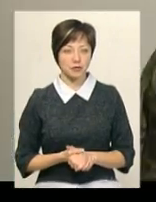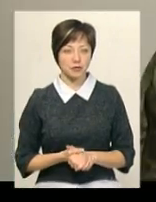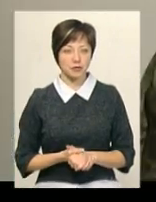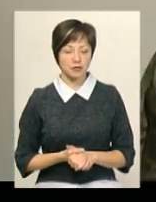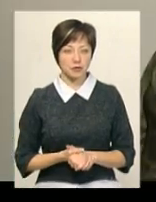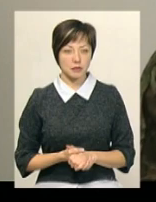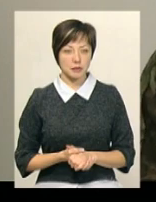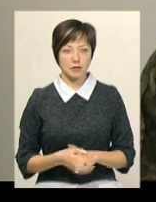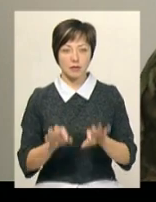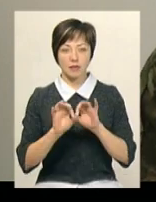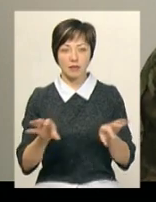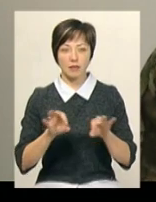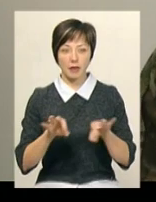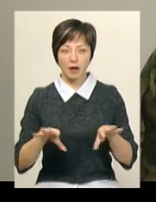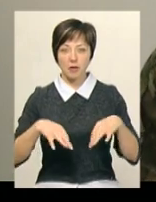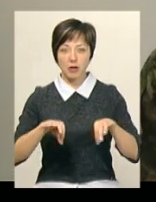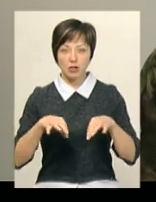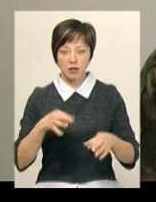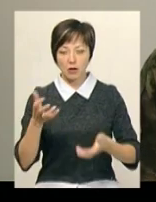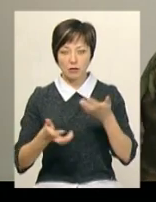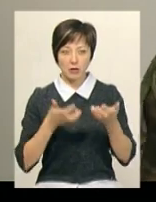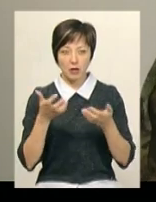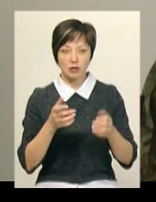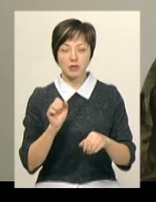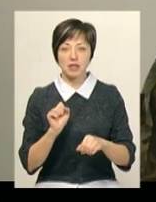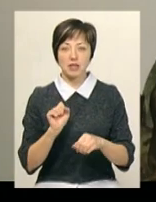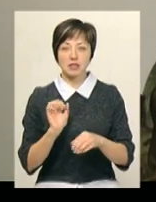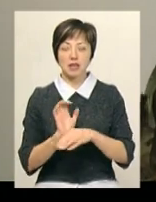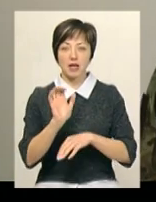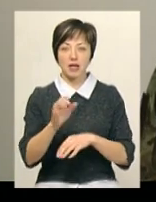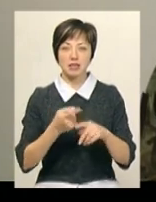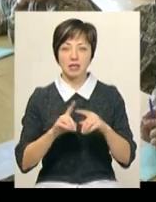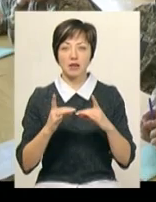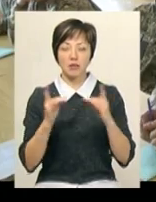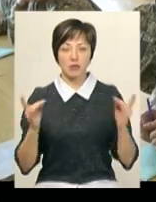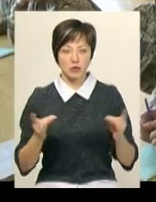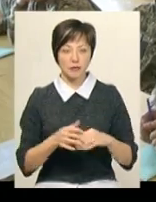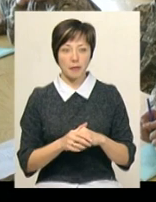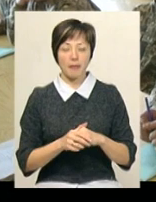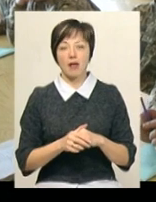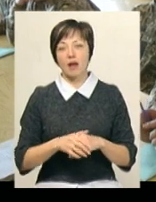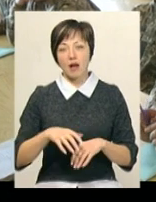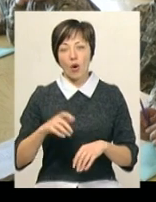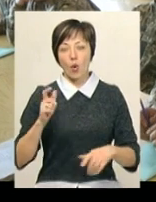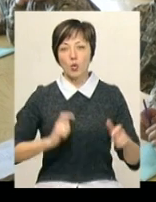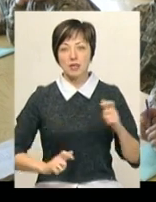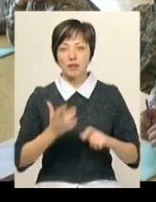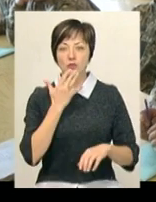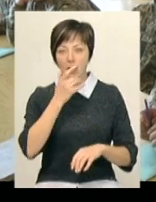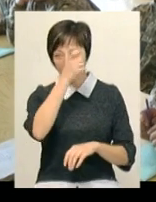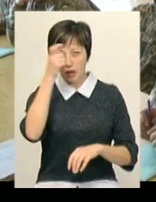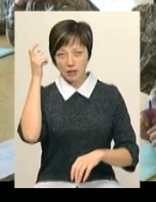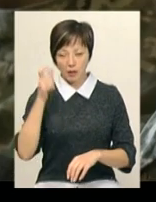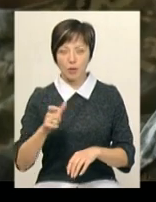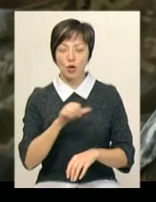Машина, статива, яку ми працюємо збирати, яка загняється на мост, це засереджений заряд. Дмитро Бадуля, курсант Національної академії